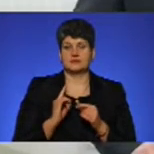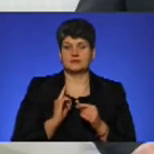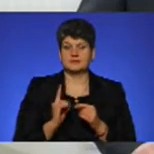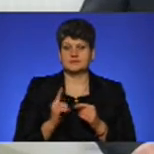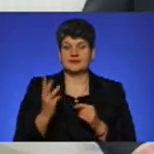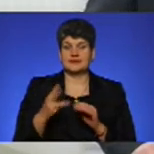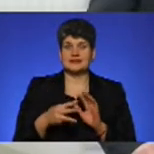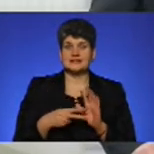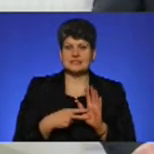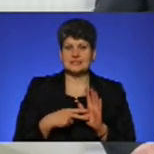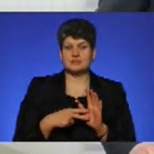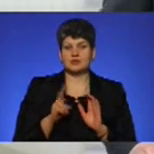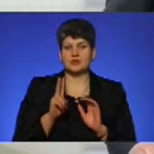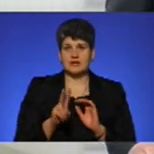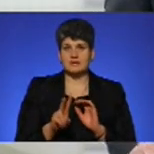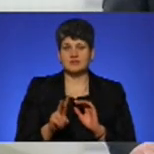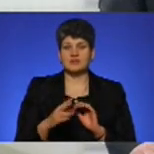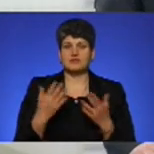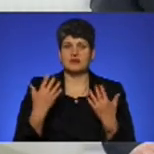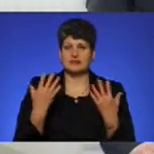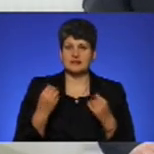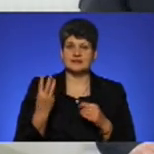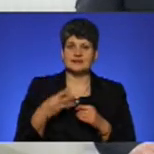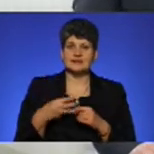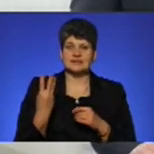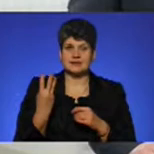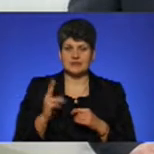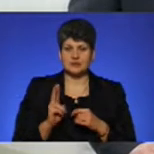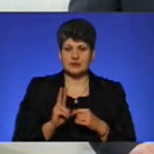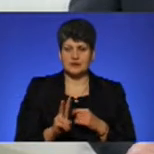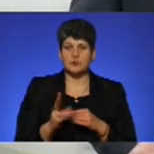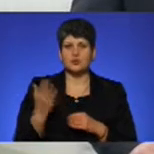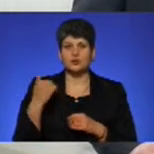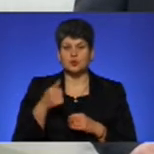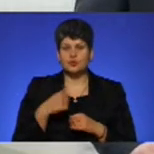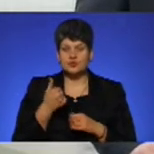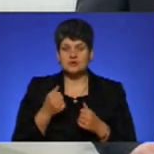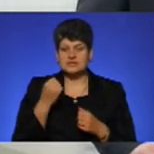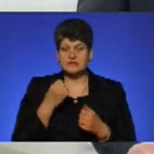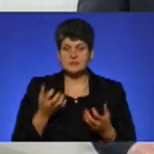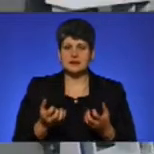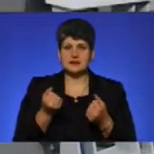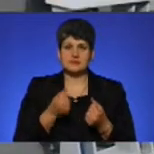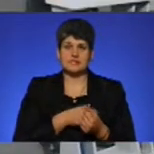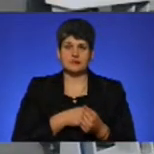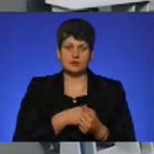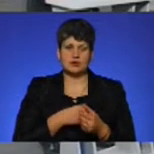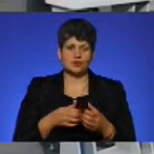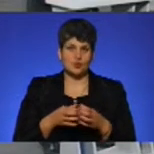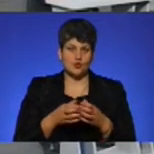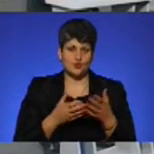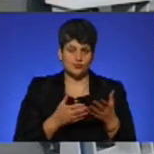37 тролейбусів, в вихідні дні 33 машини. В минулому році, завдяки підтримки депутатського корпусу, ми